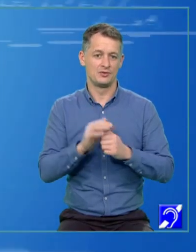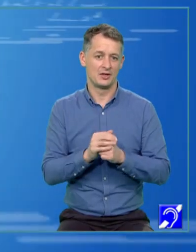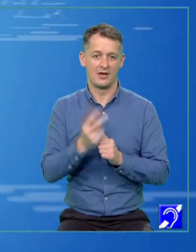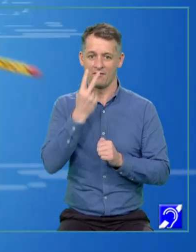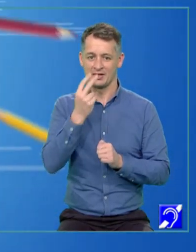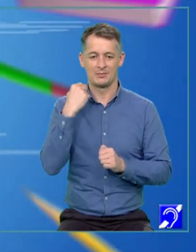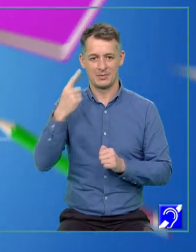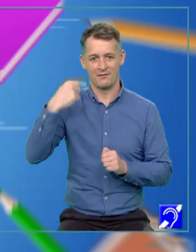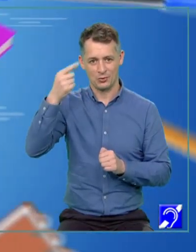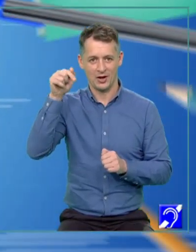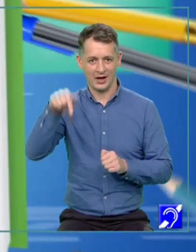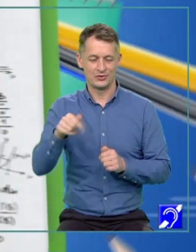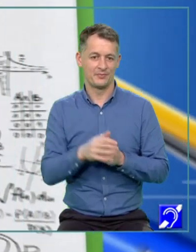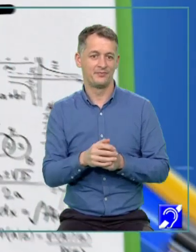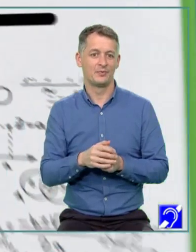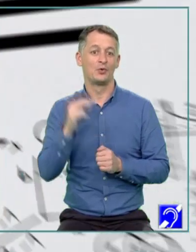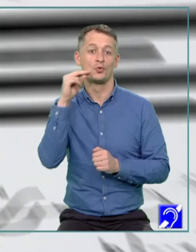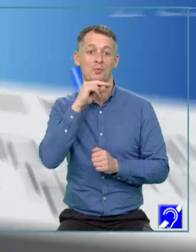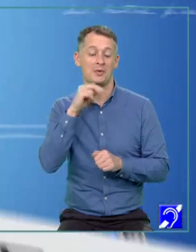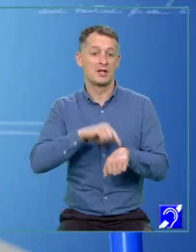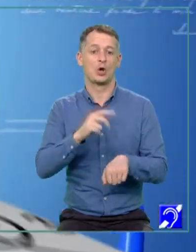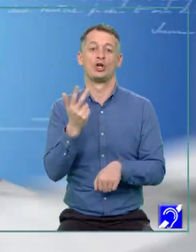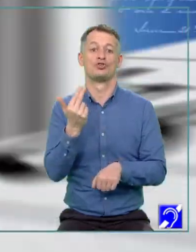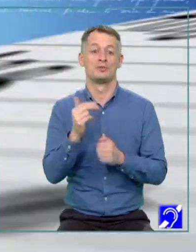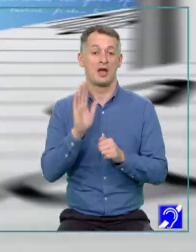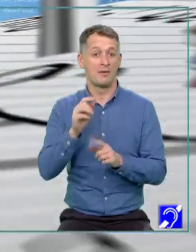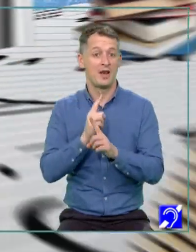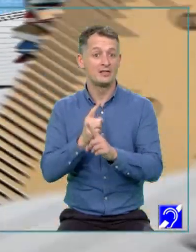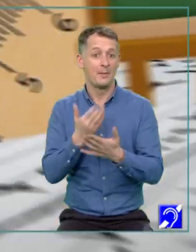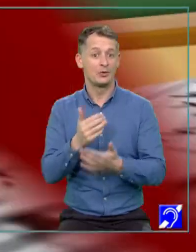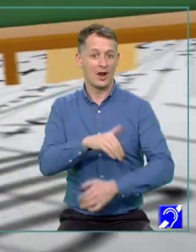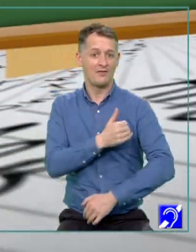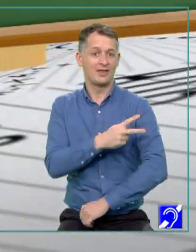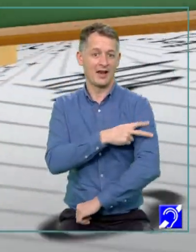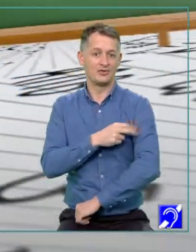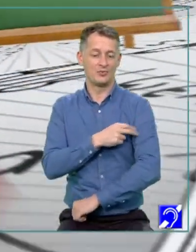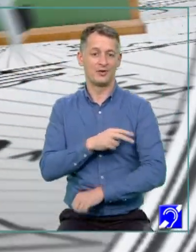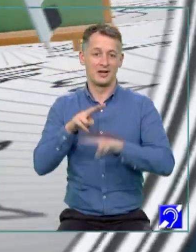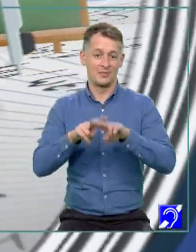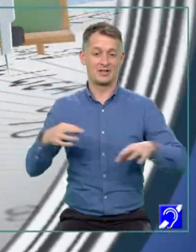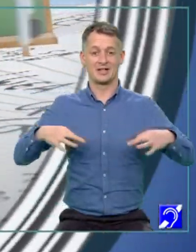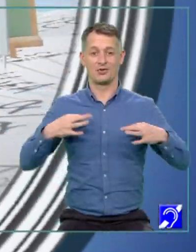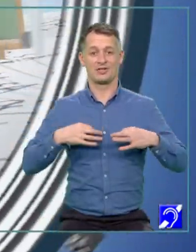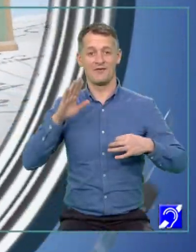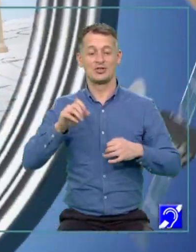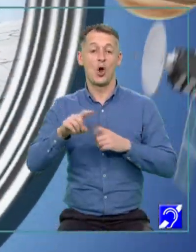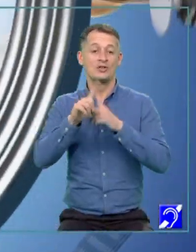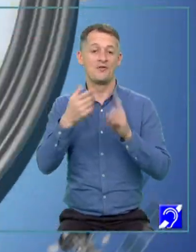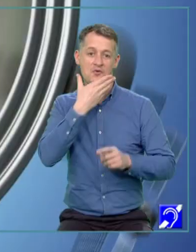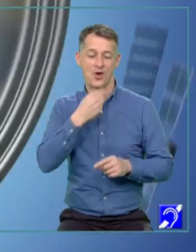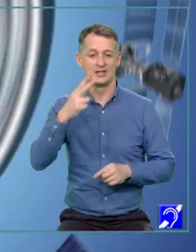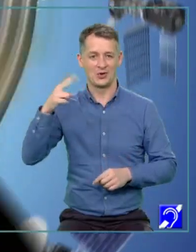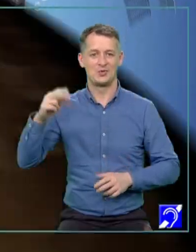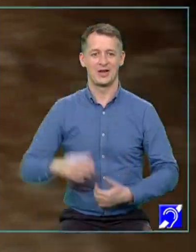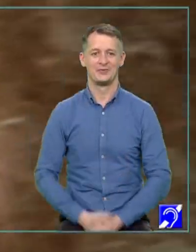aici, pe TVR 2. După amiază, de la ora 15, avem lecții pentru elevii de liceu. Rămâne sănătoși și să aveți o zi frumoasă în continuare!